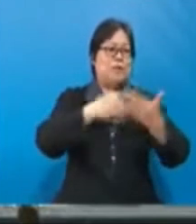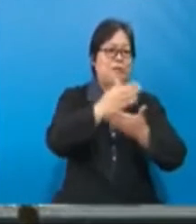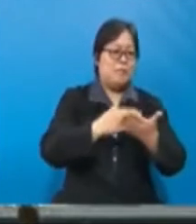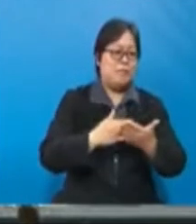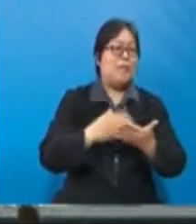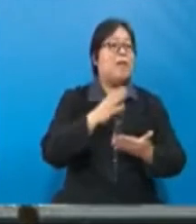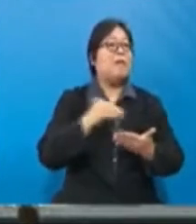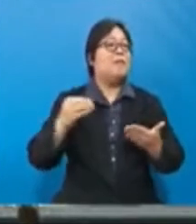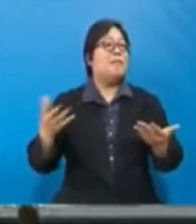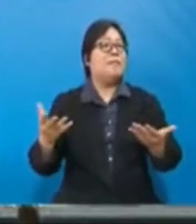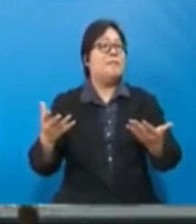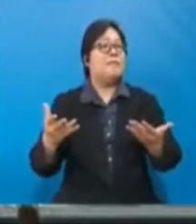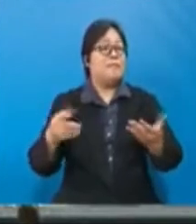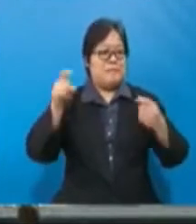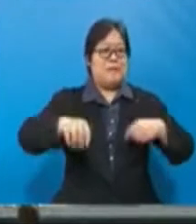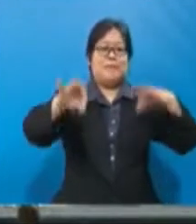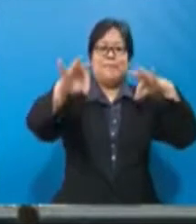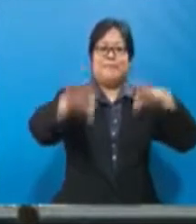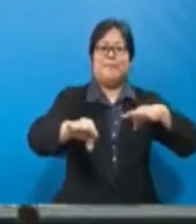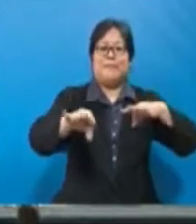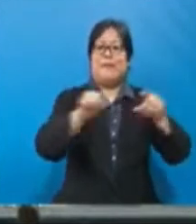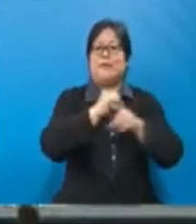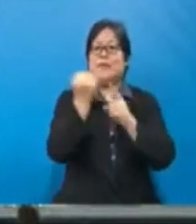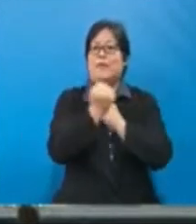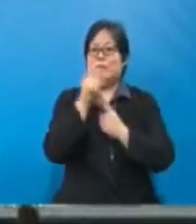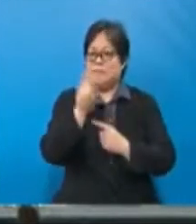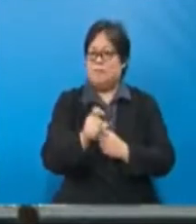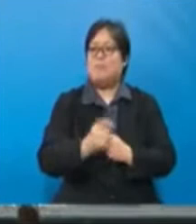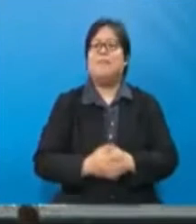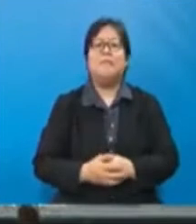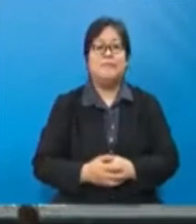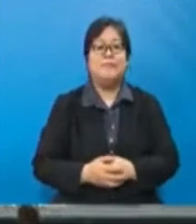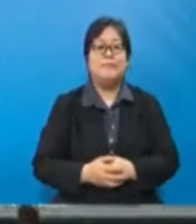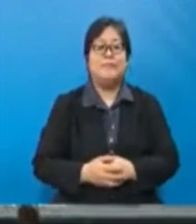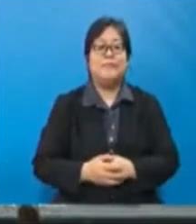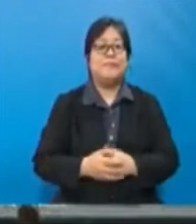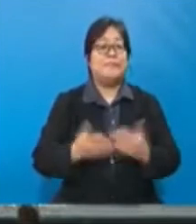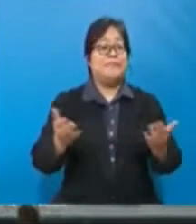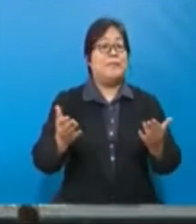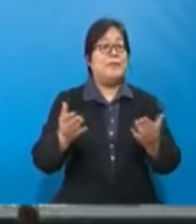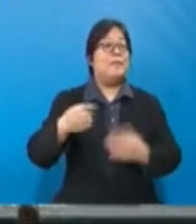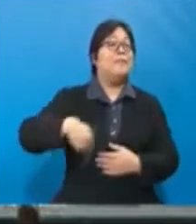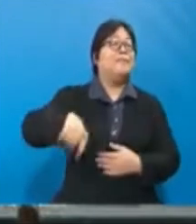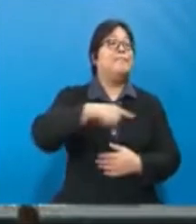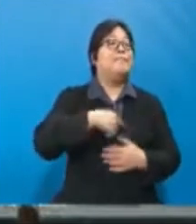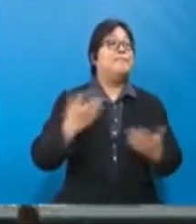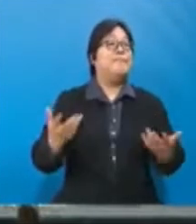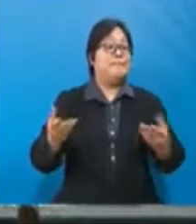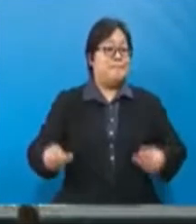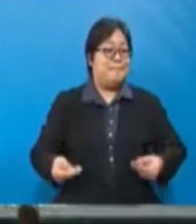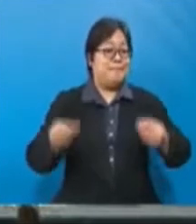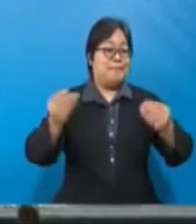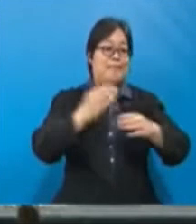serta merumuskan kedekatan menang-menang ataupun dengan izin win-win situation di mana dalam kita